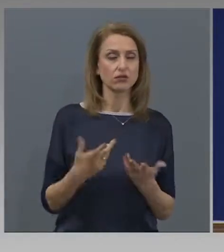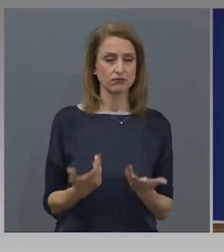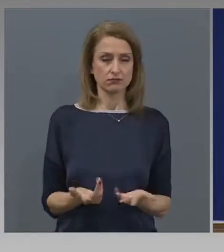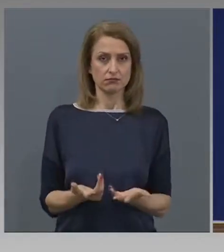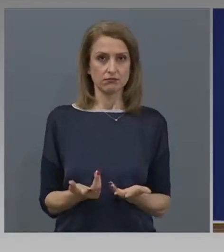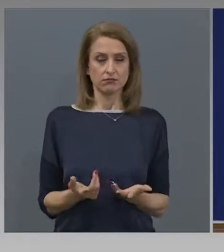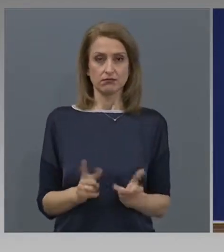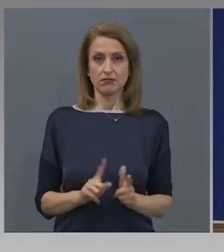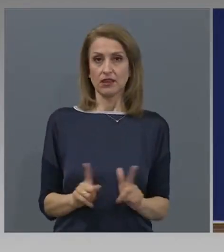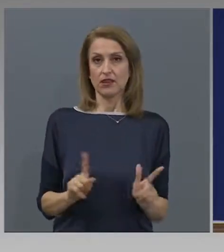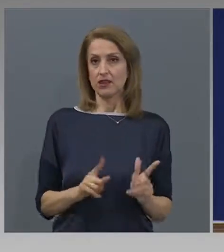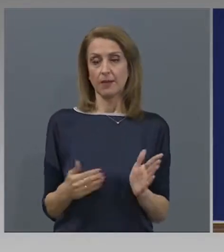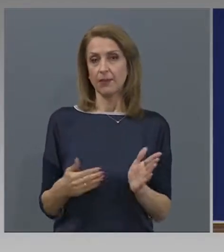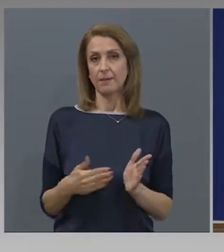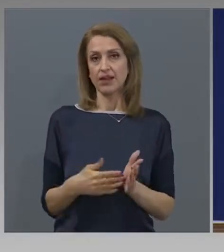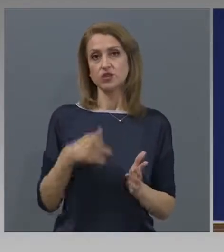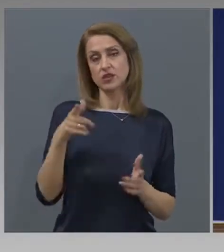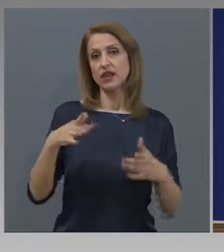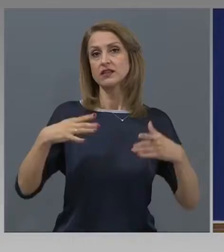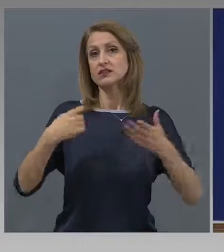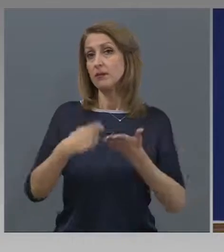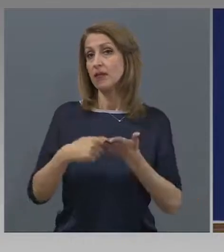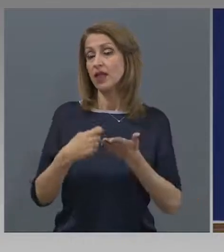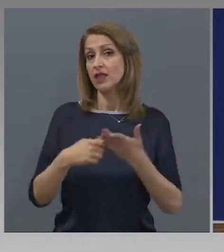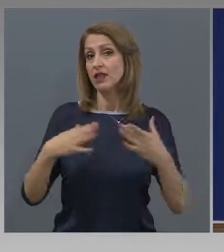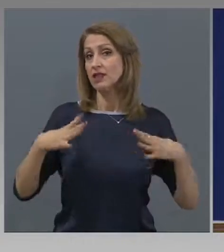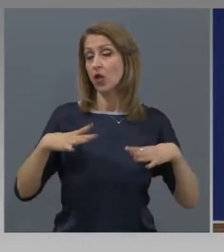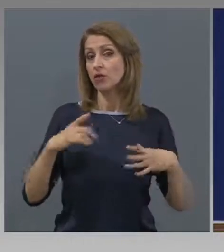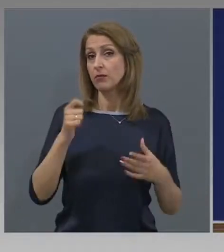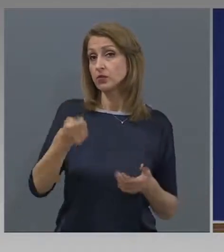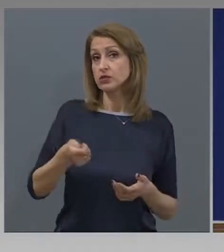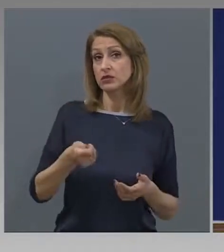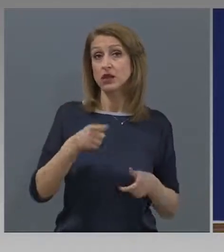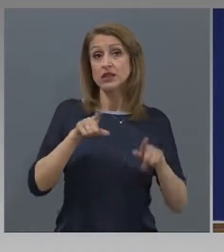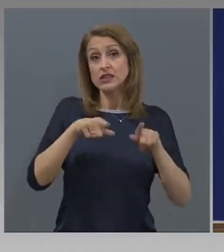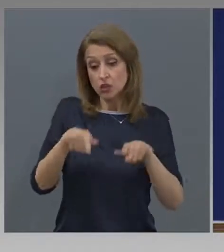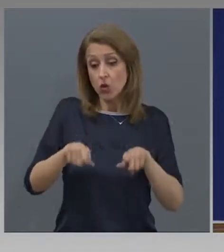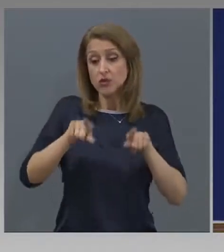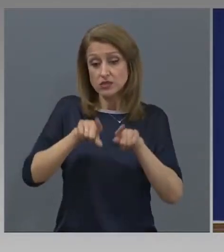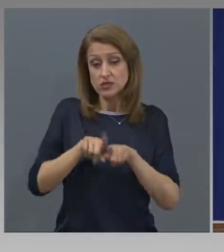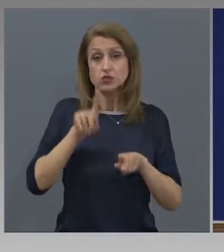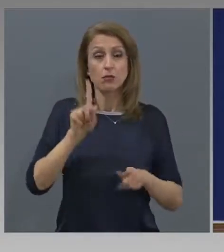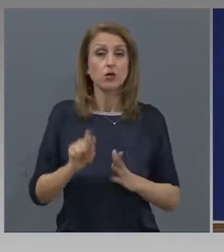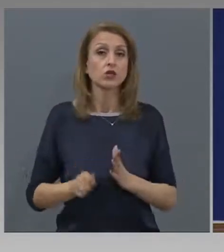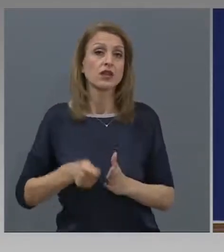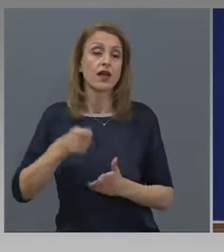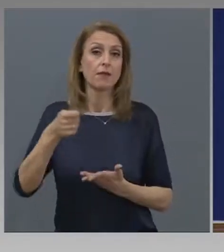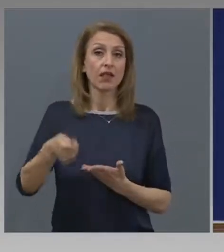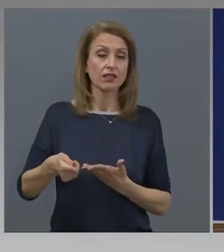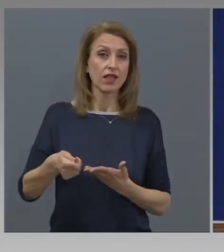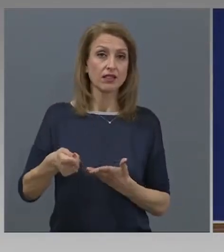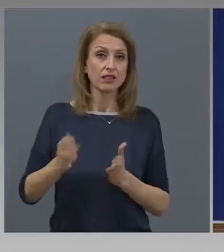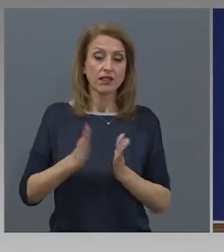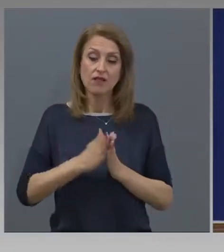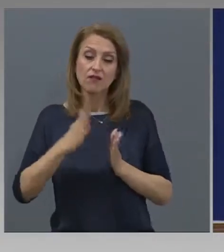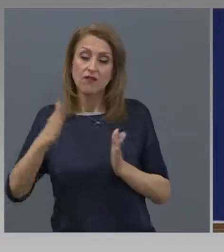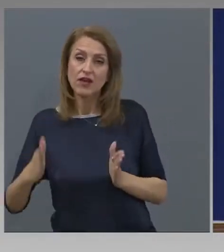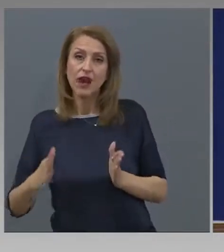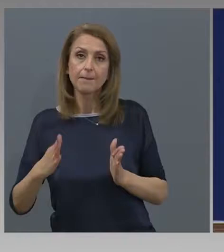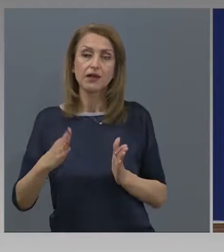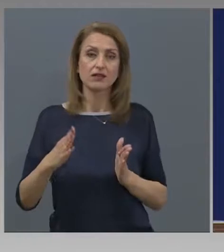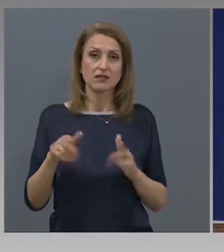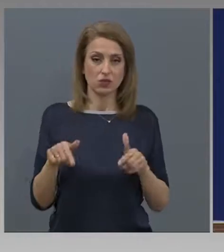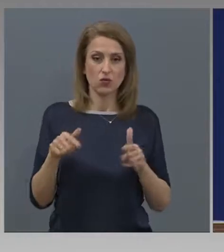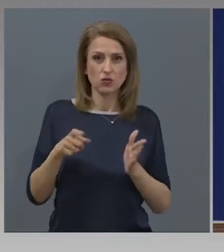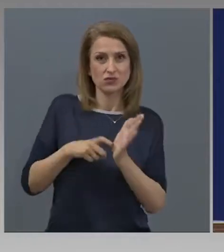Няма пречка да бъдат в платен отпуск. Той също би могъл да бъде заплатен в рамките на постановлението на 60